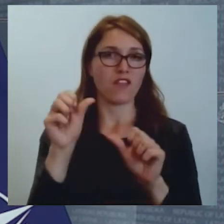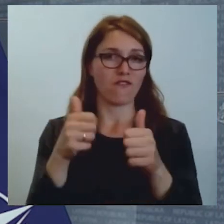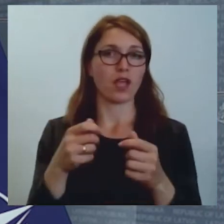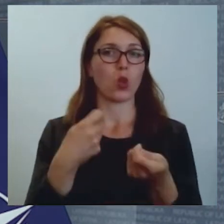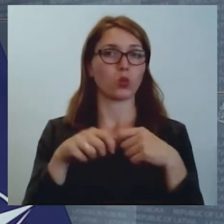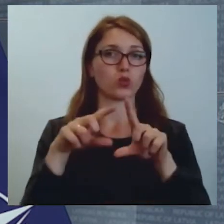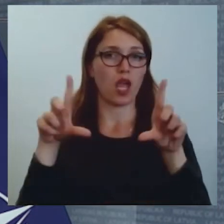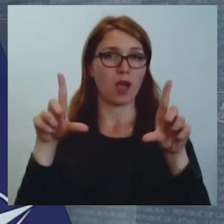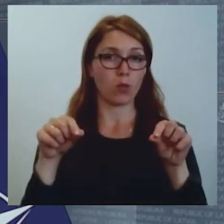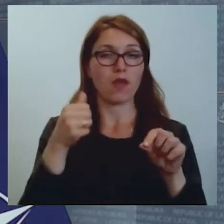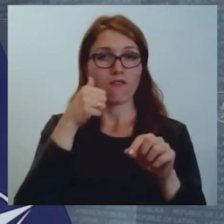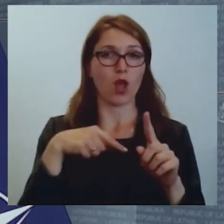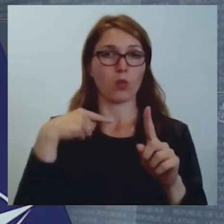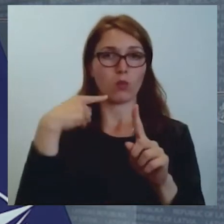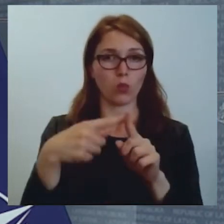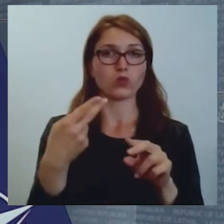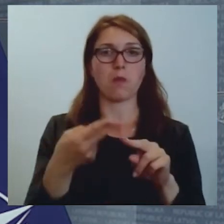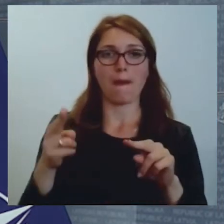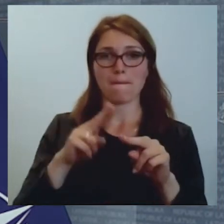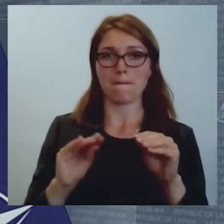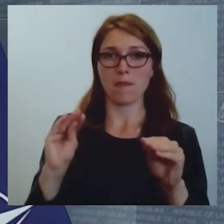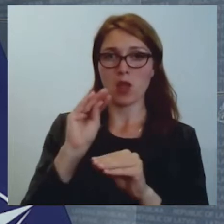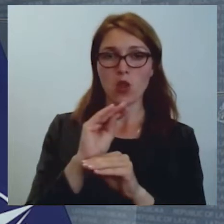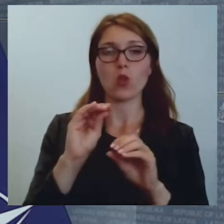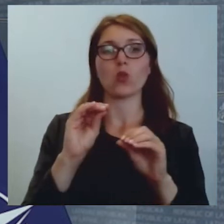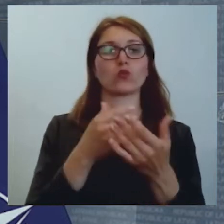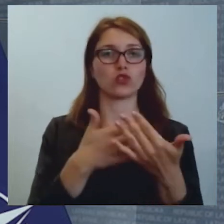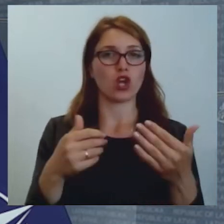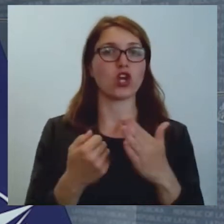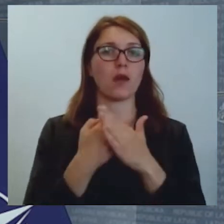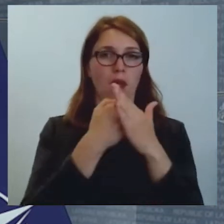Papildus jau minētajiem atbalsta veidiem.